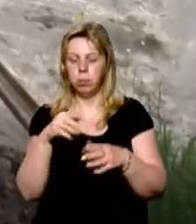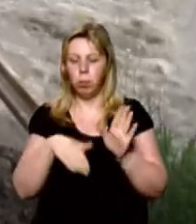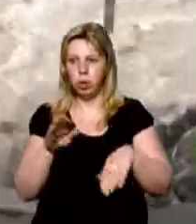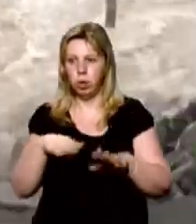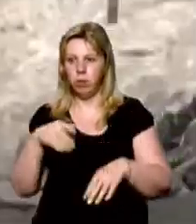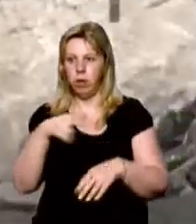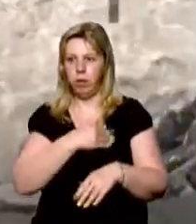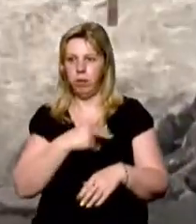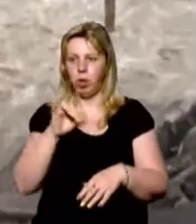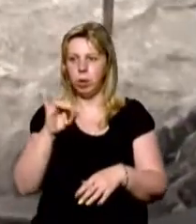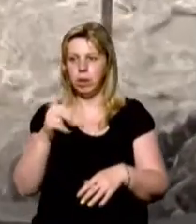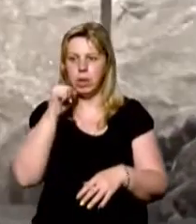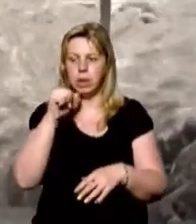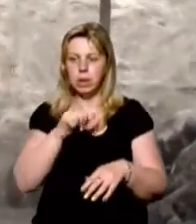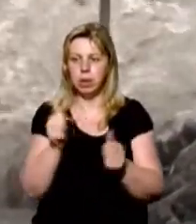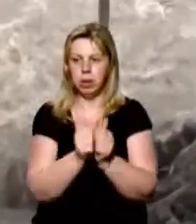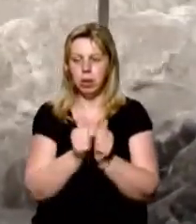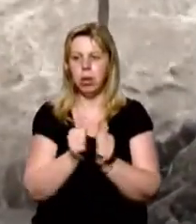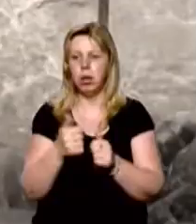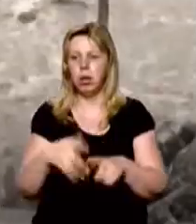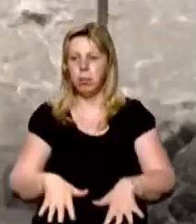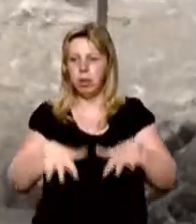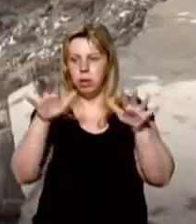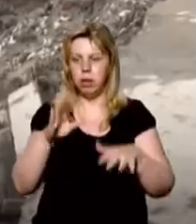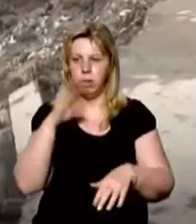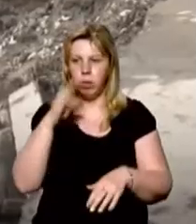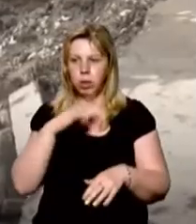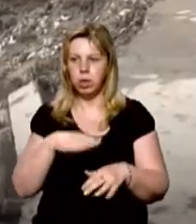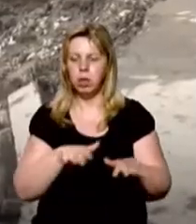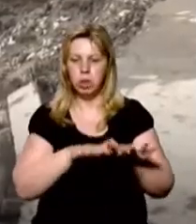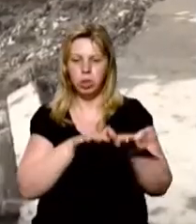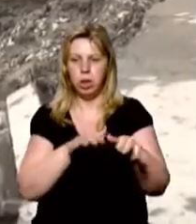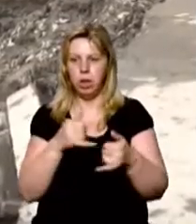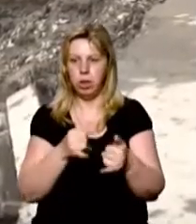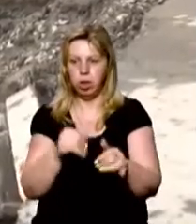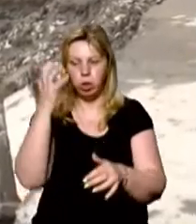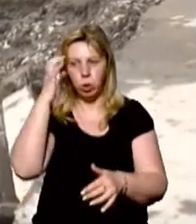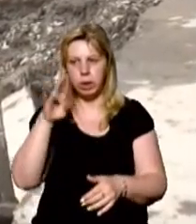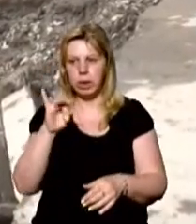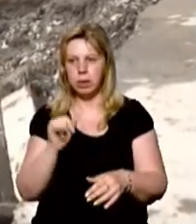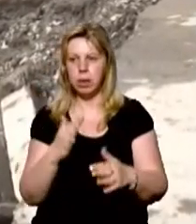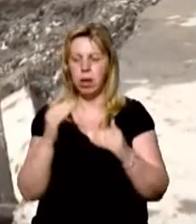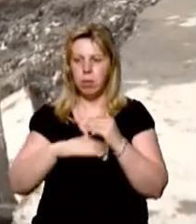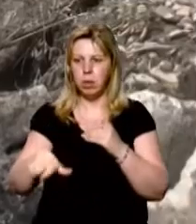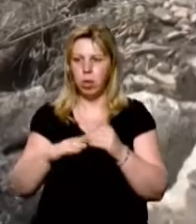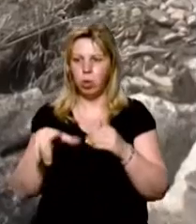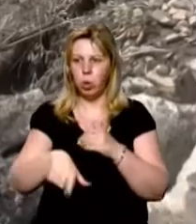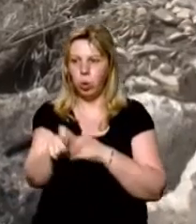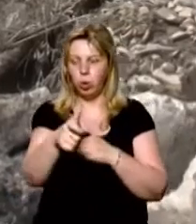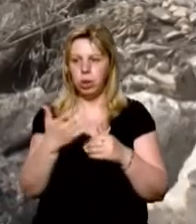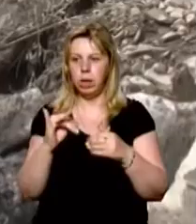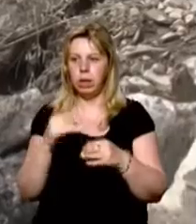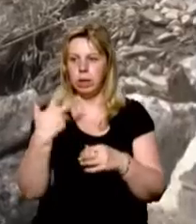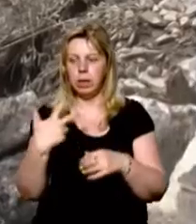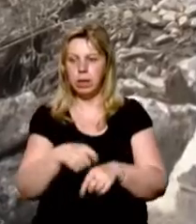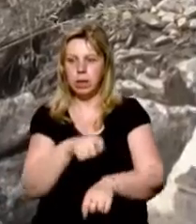присілку кевелів поблизу Ясеня Нарахівщині внаслідок підняття рівню води та чия річки Чорна Тиса розмила берег під дорожнім покриттям